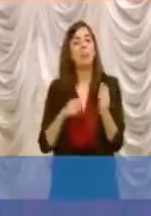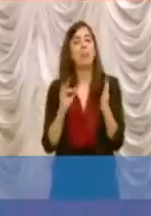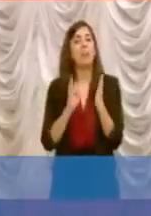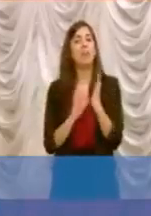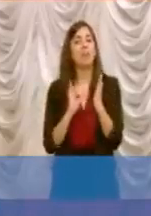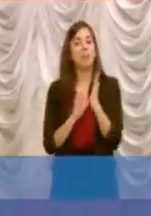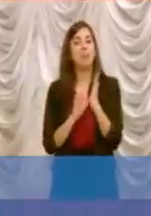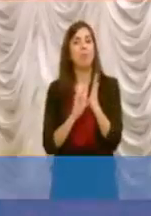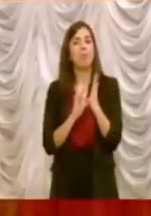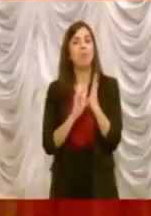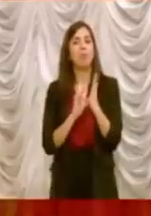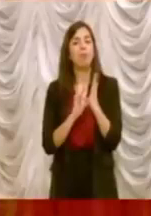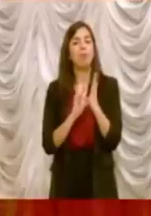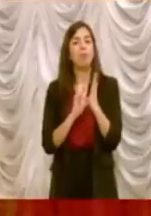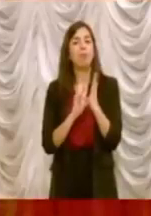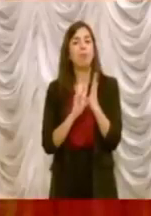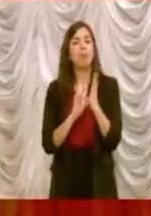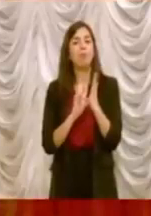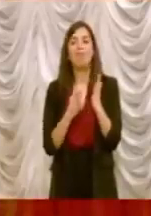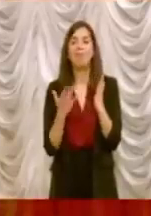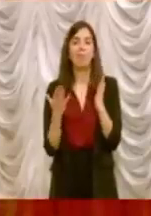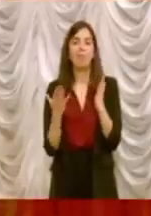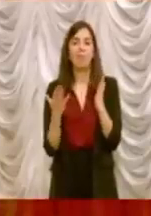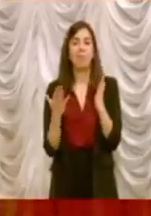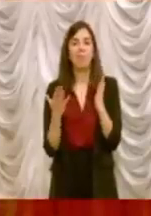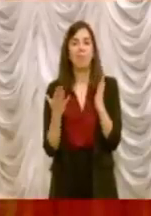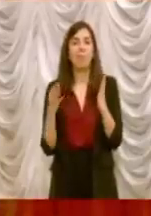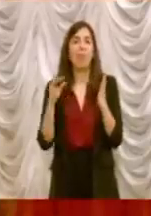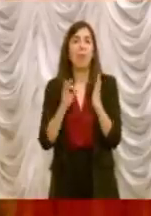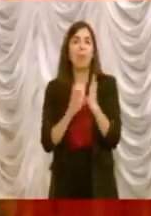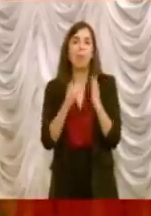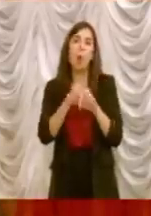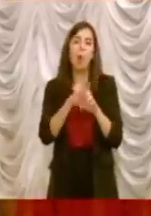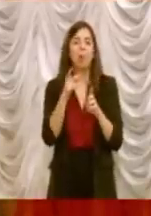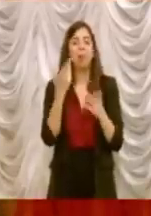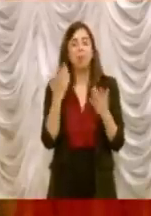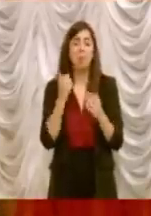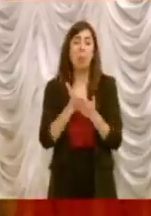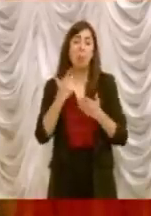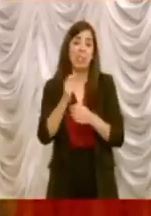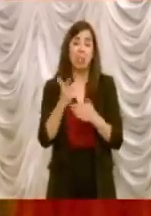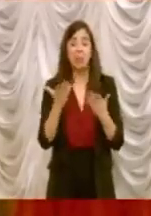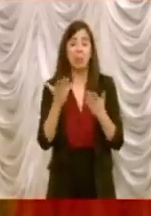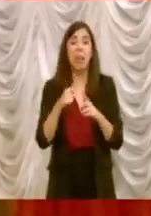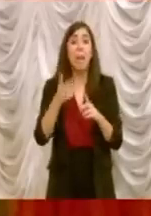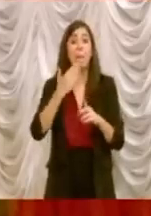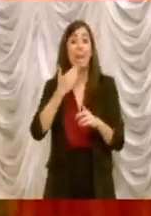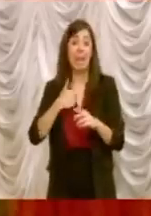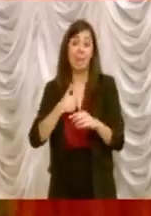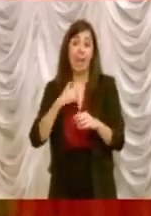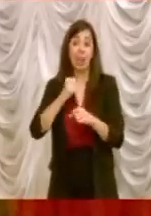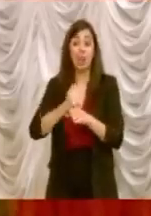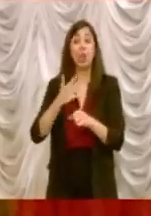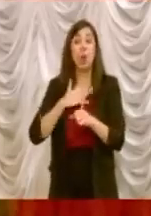un punto accessorio, per me, per la mia storia, è un